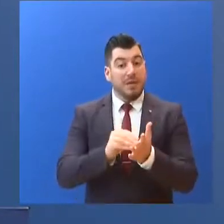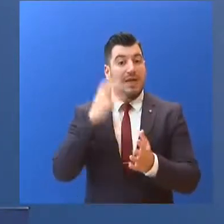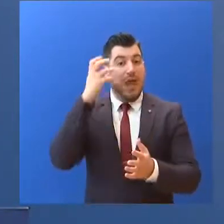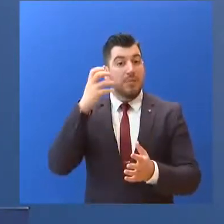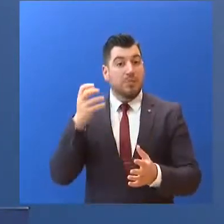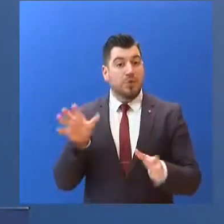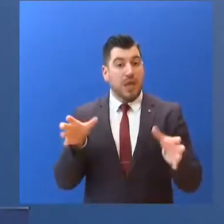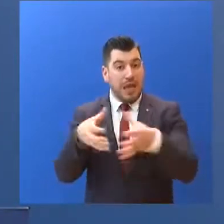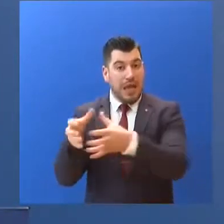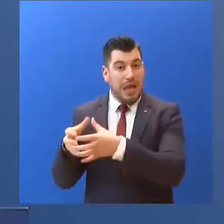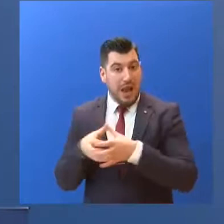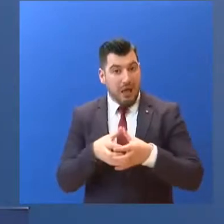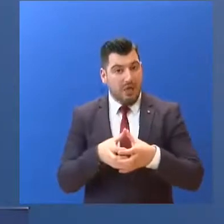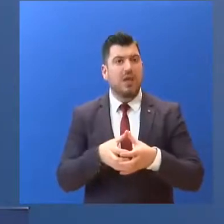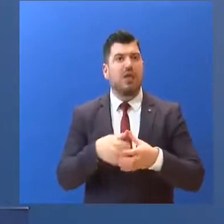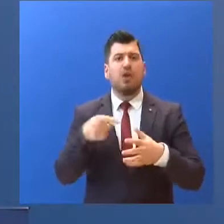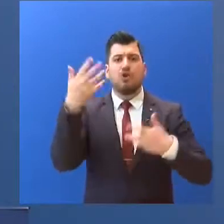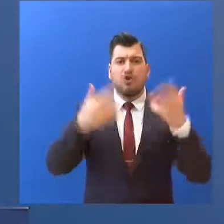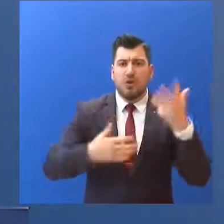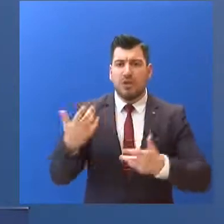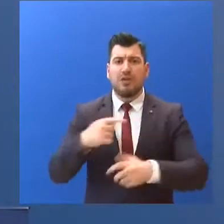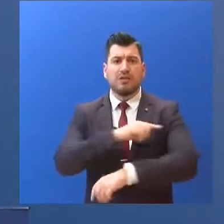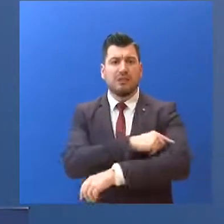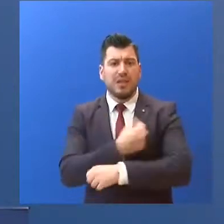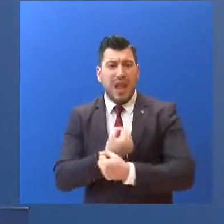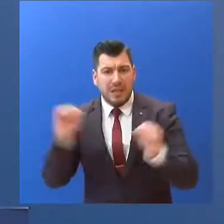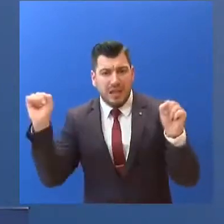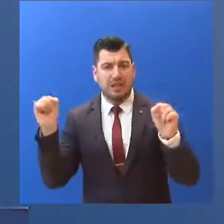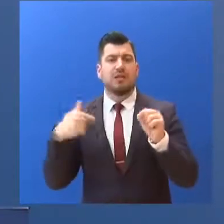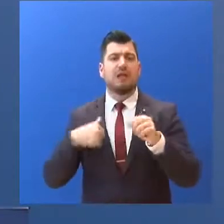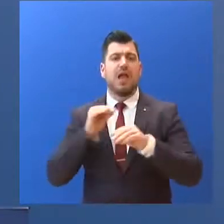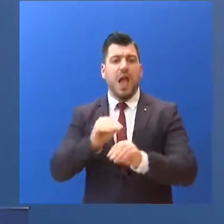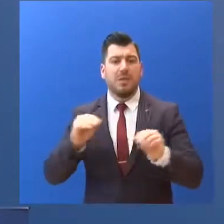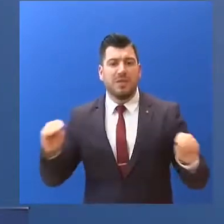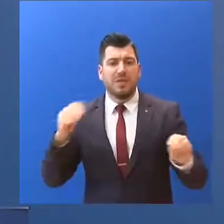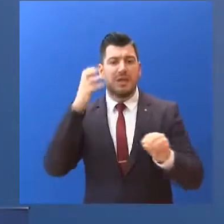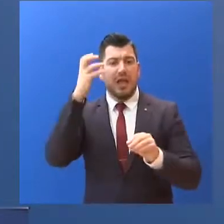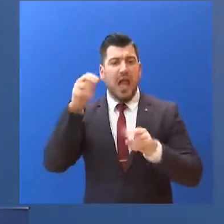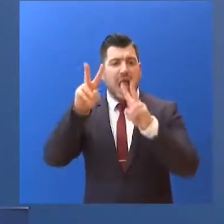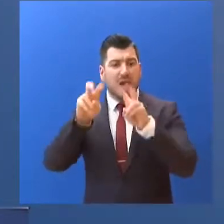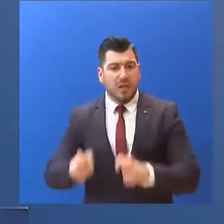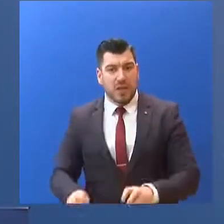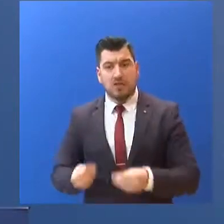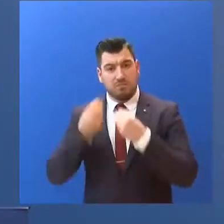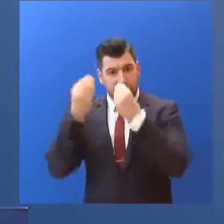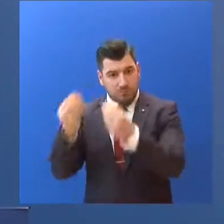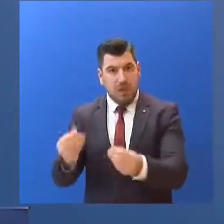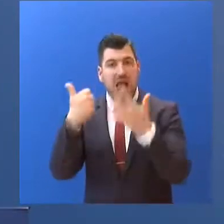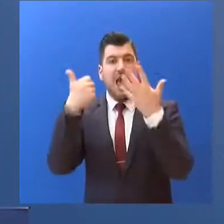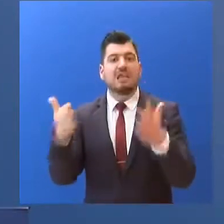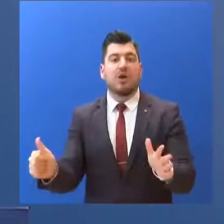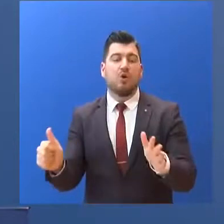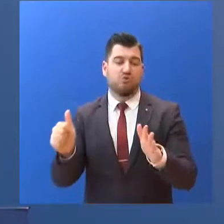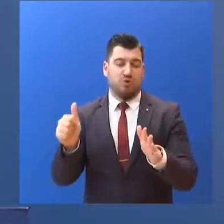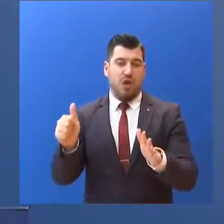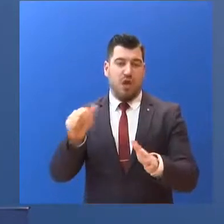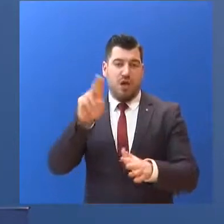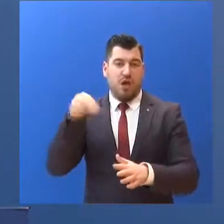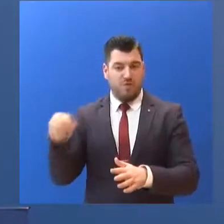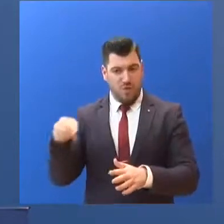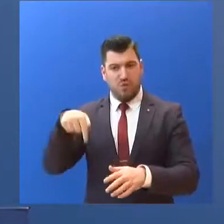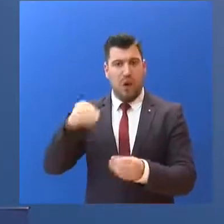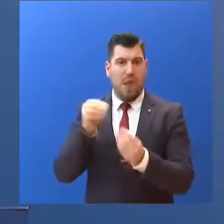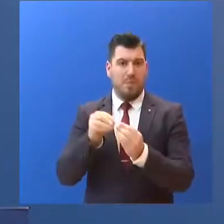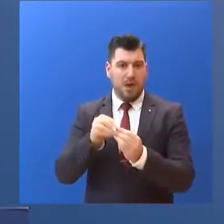κλάδους... λογιστές, μηχανικούς, ανεξάρτητους δικηγόρους... γιατρούς, εκπαιδευτικούς και ερευνητές... βάουτσερ 600 ευρώ για το μήνα Απρίλιο... μέσω